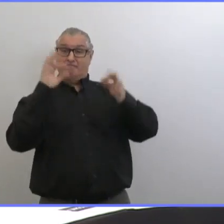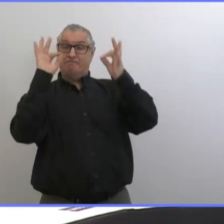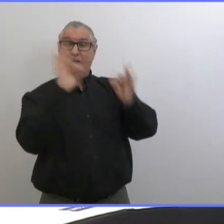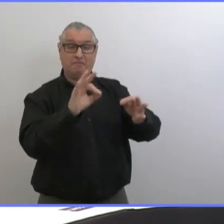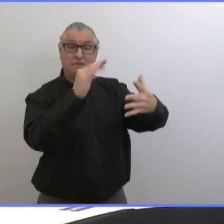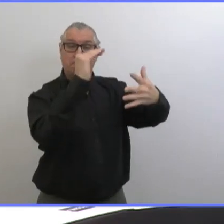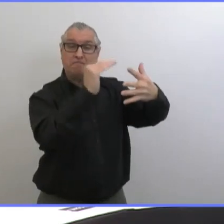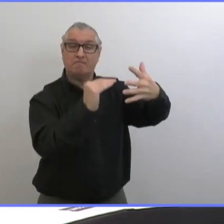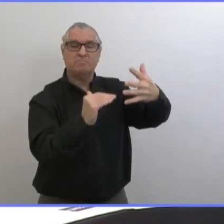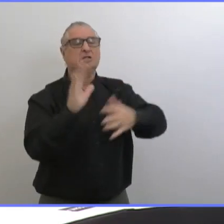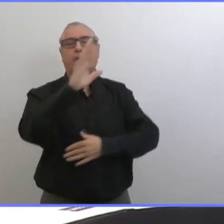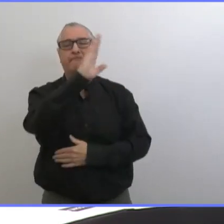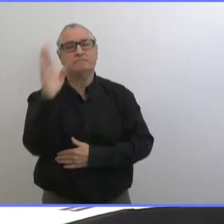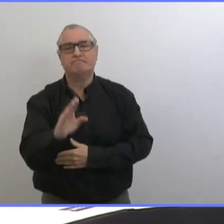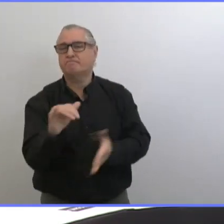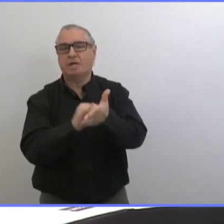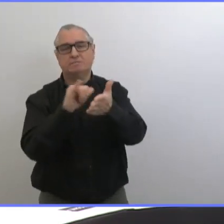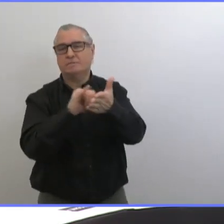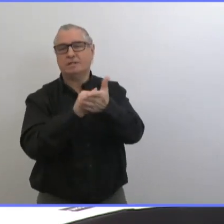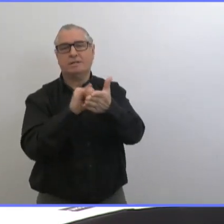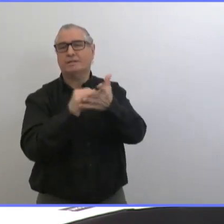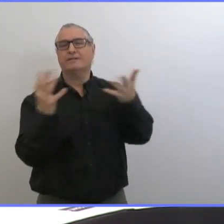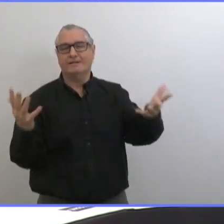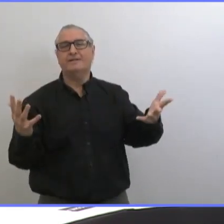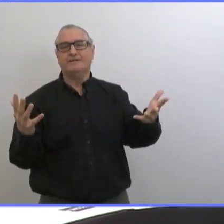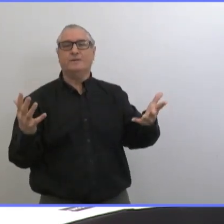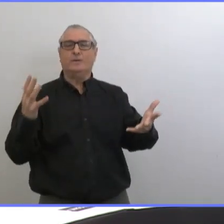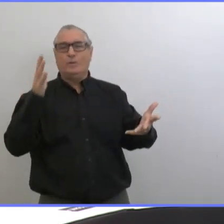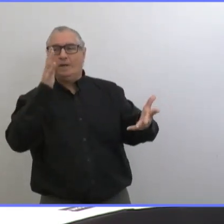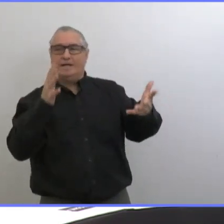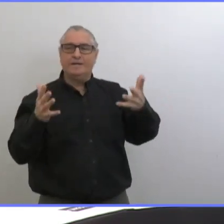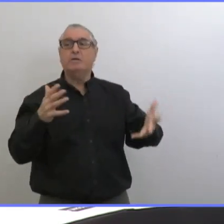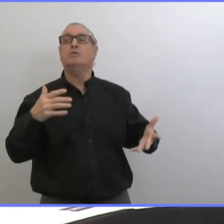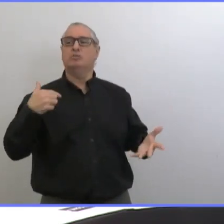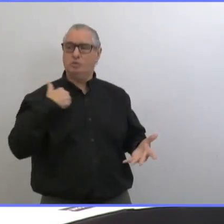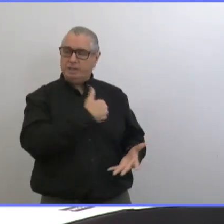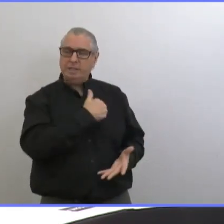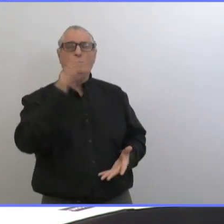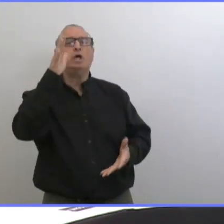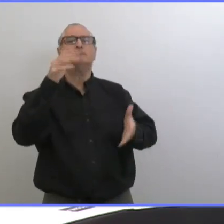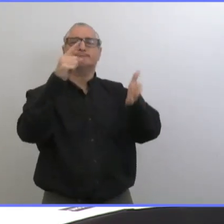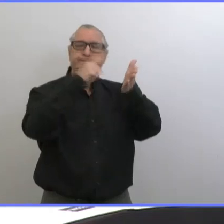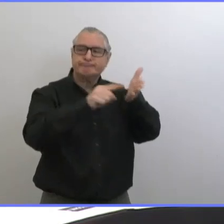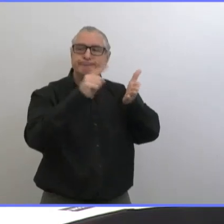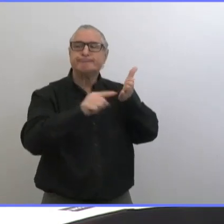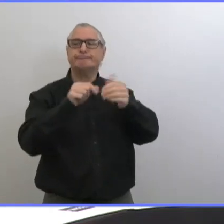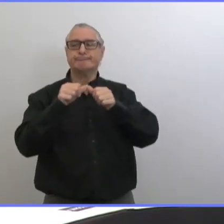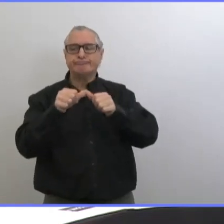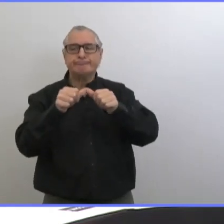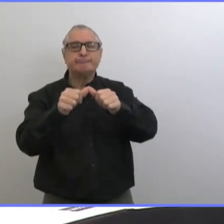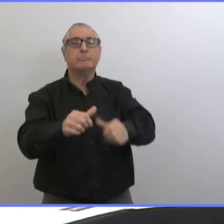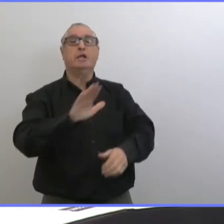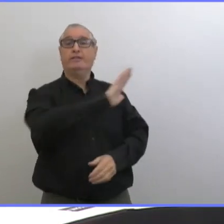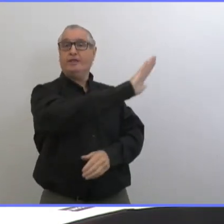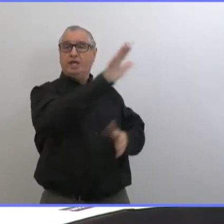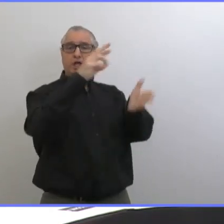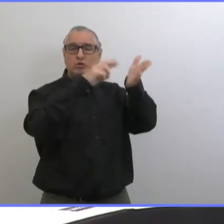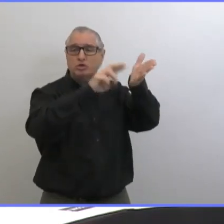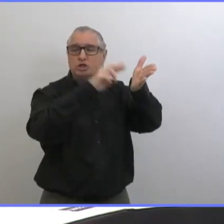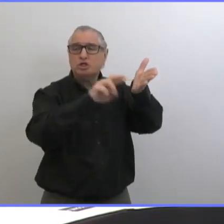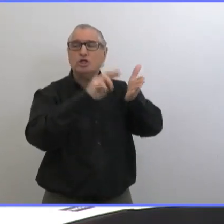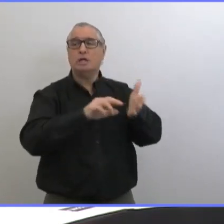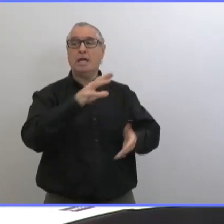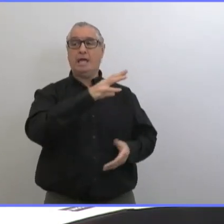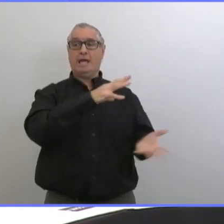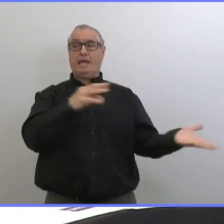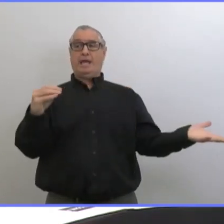réfléchir l'ordre exact des risques encourus par les Manitobains mais quand on regarde les recherches qui ont été faites